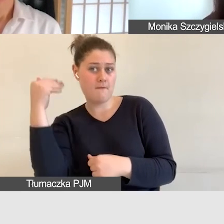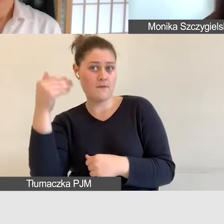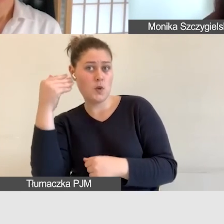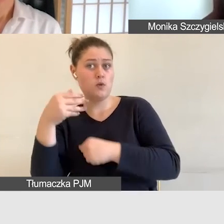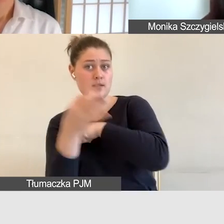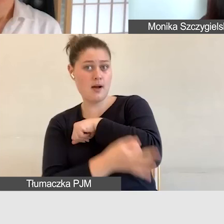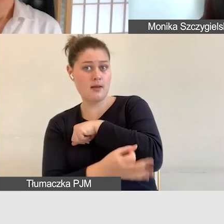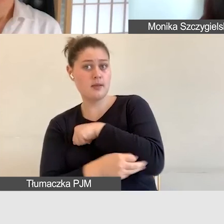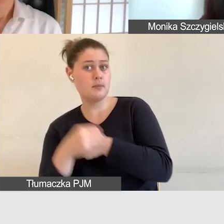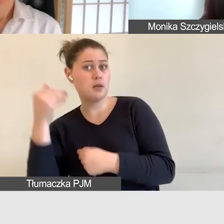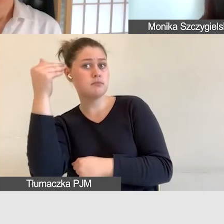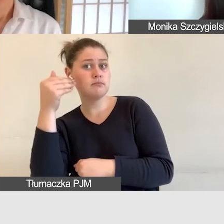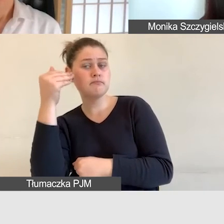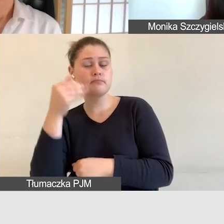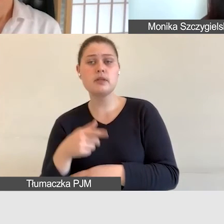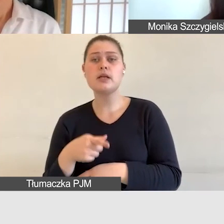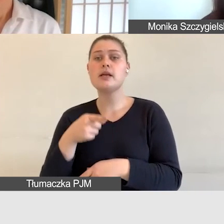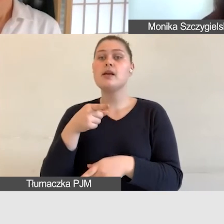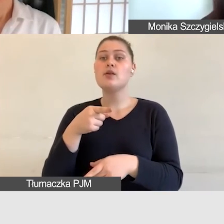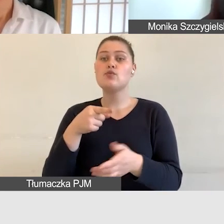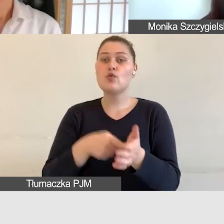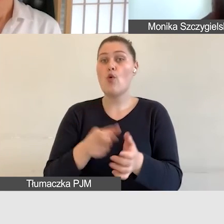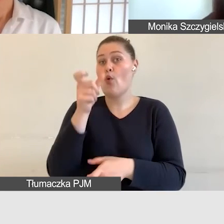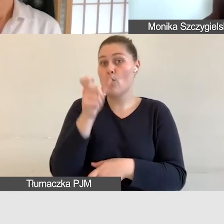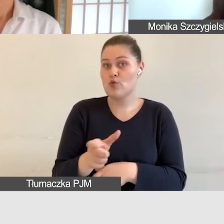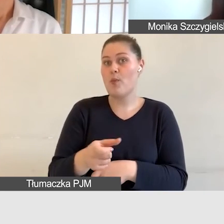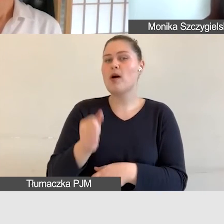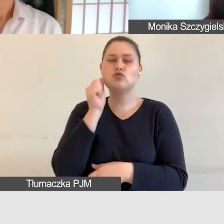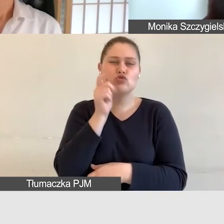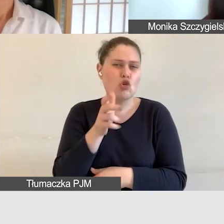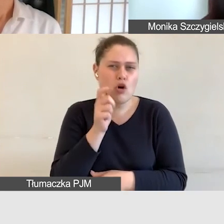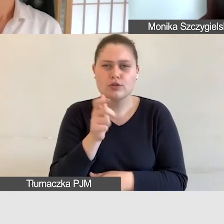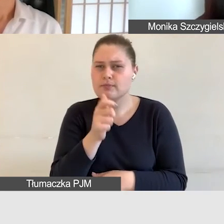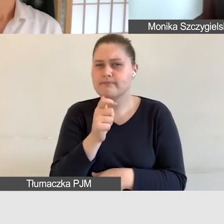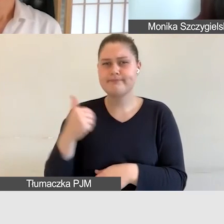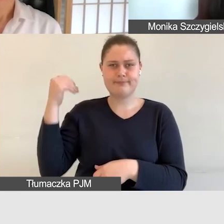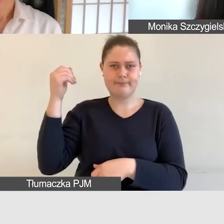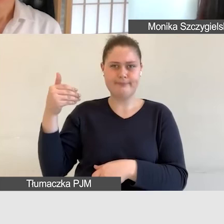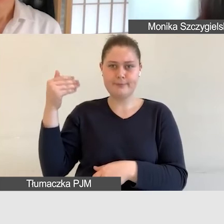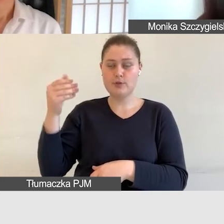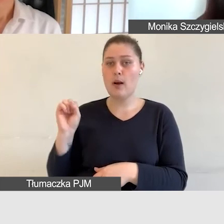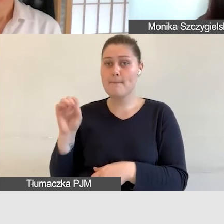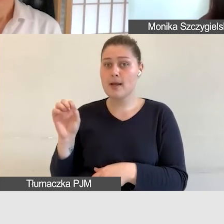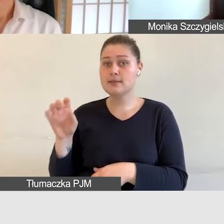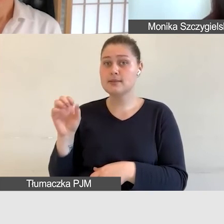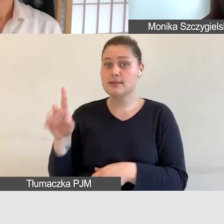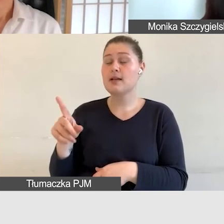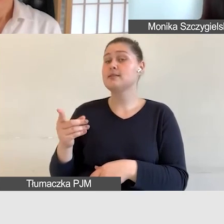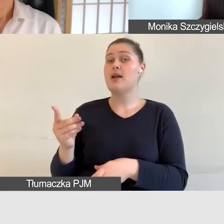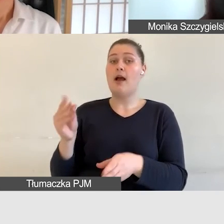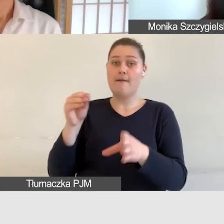prezentacjami ma do czynienia na co dzień w różnych grupach wiekowych w różnych formach zarówno